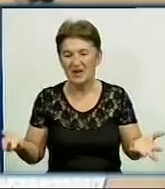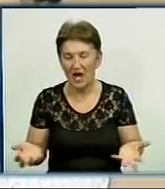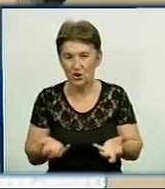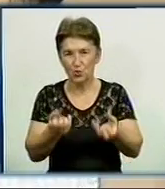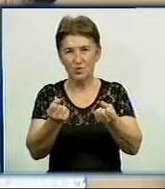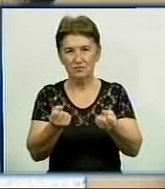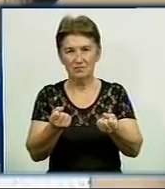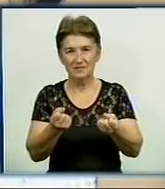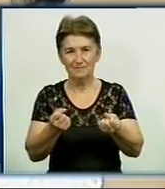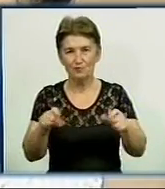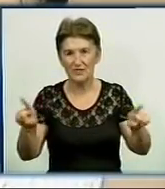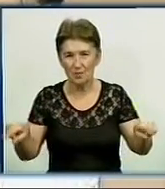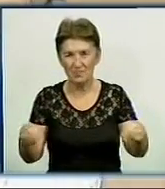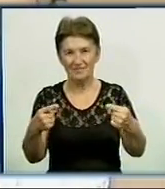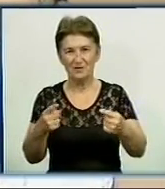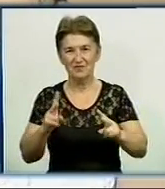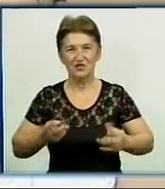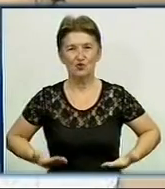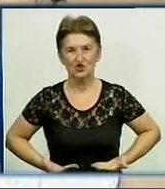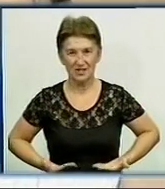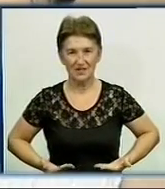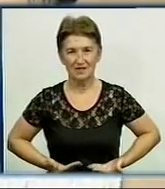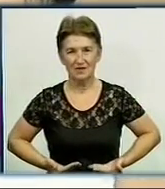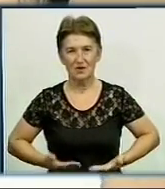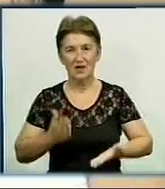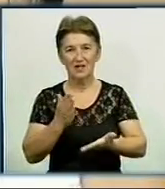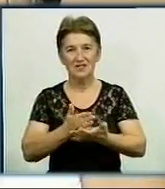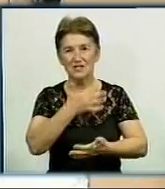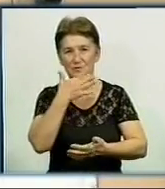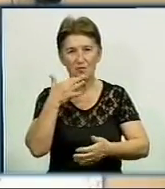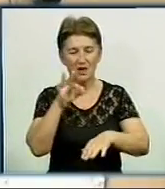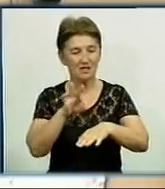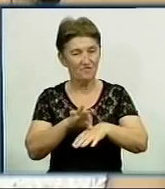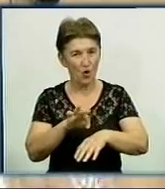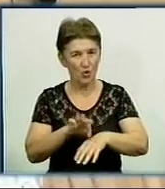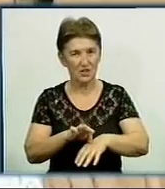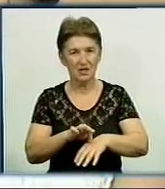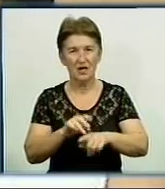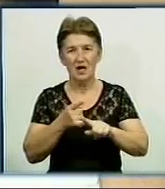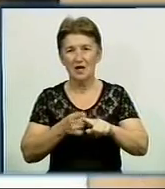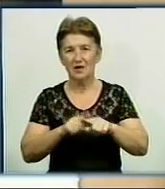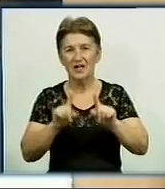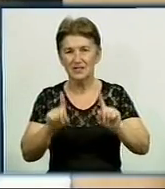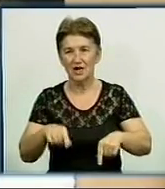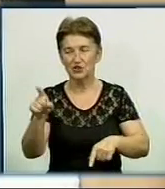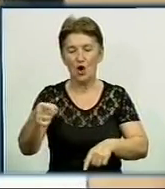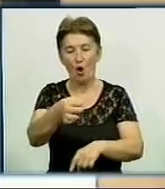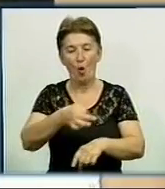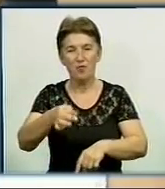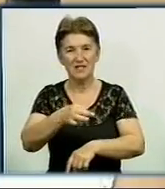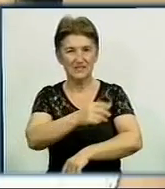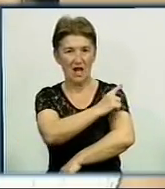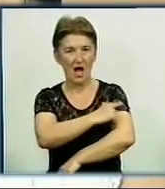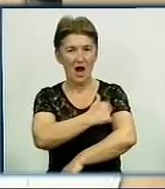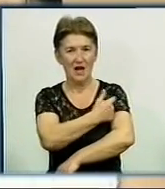до життя. Є багато хворих, які вже навіть обласна лікарня відмовлялася від